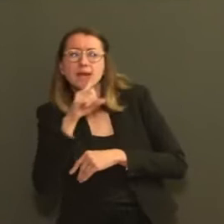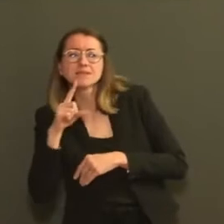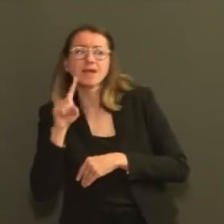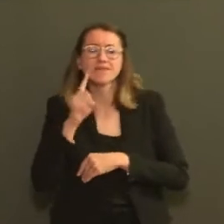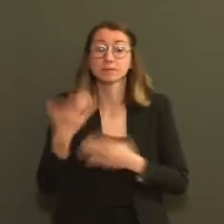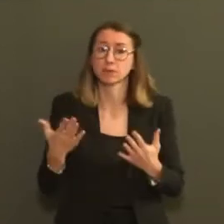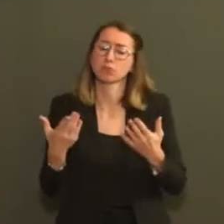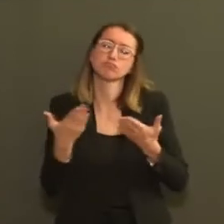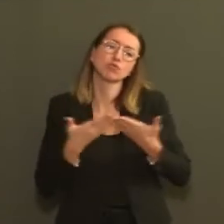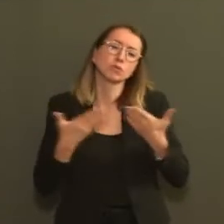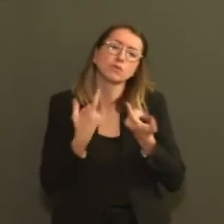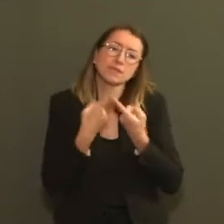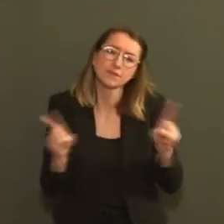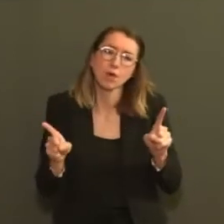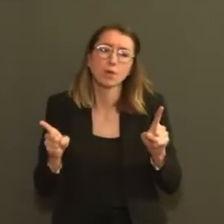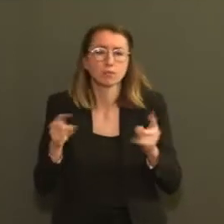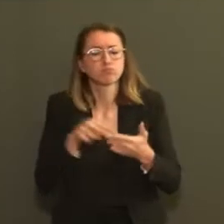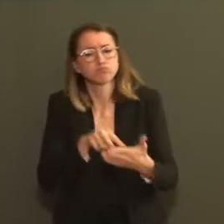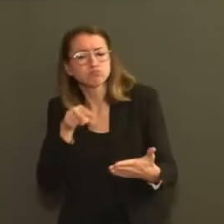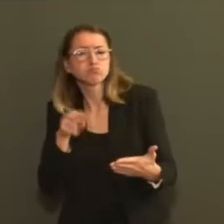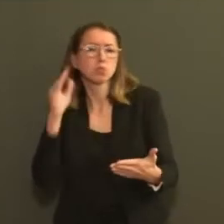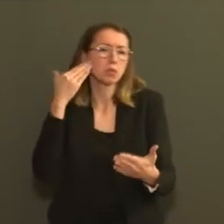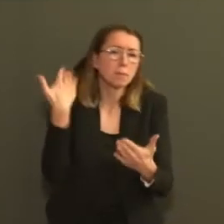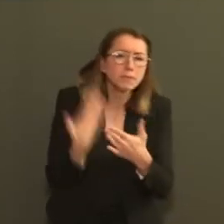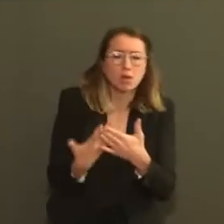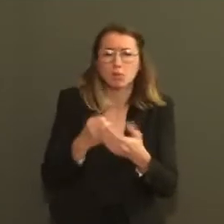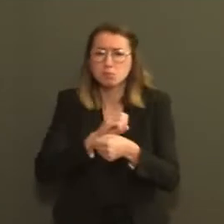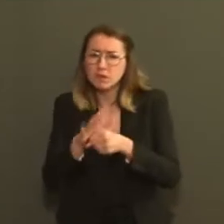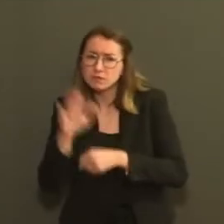et nous savons ce qu'il faut faire pour le contrôler. Mais il faut le faire.